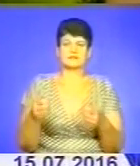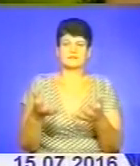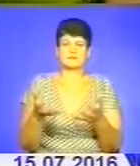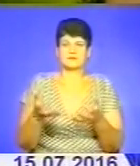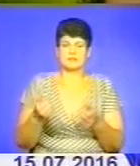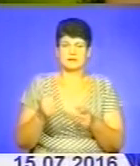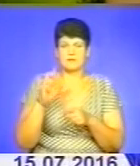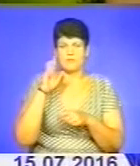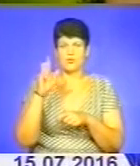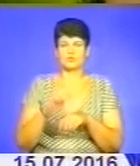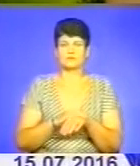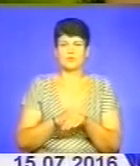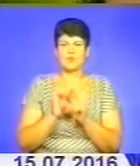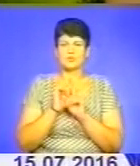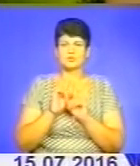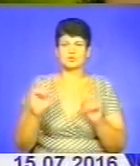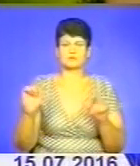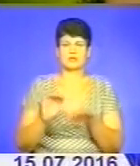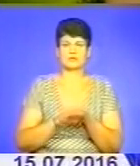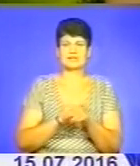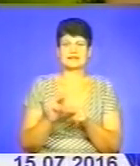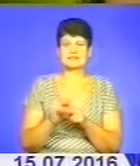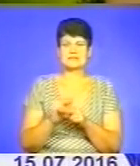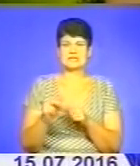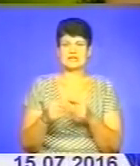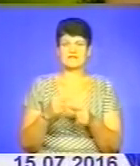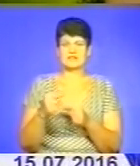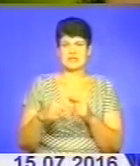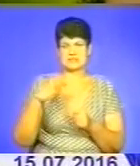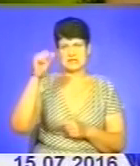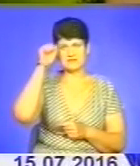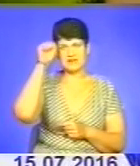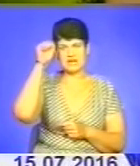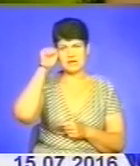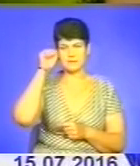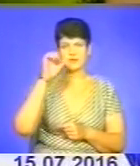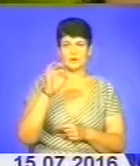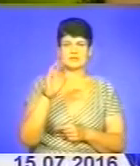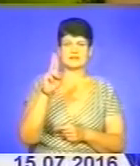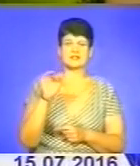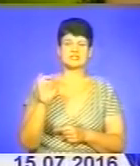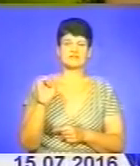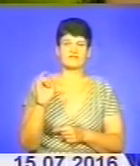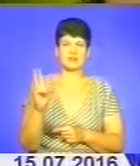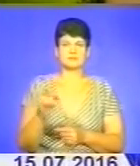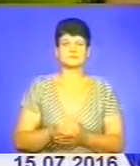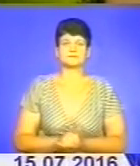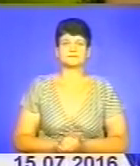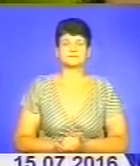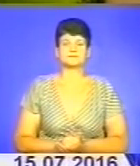Божого Милосердя особливу ласку стілення від наслідків гріха Оксана Цвик із дороги до Зарваниці.